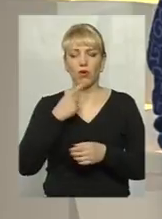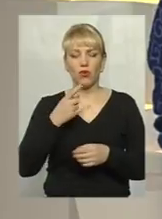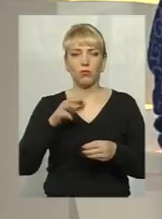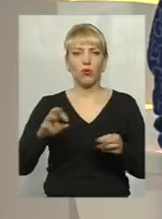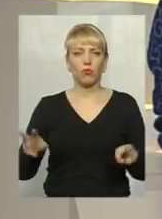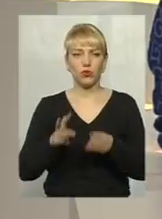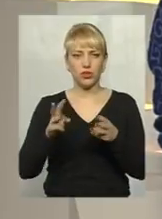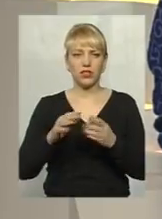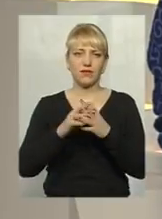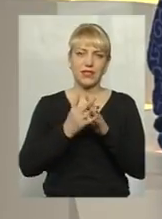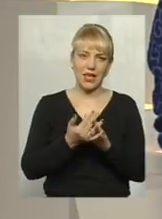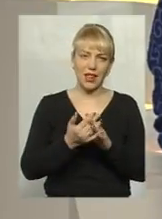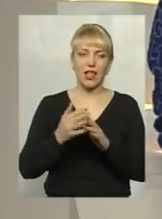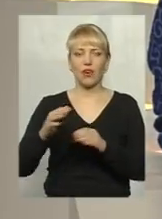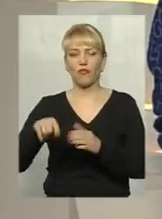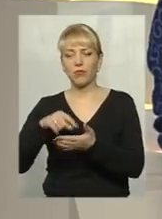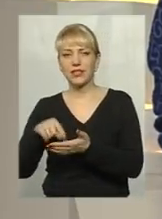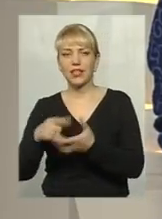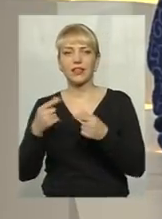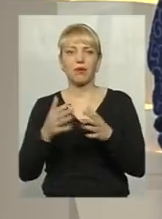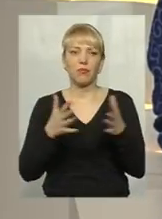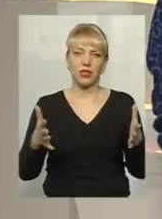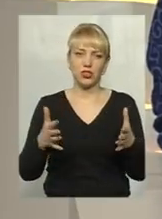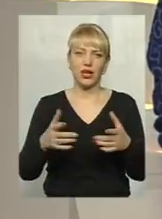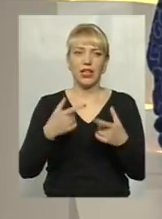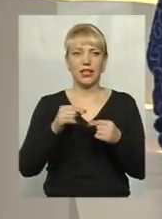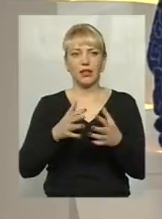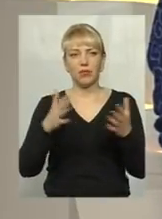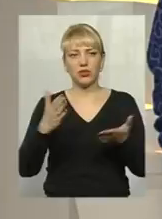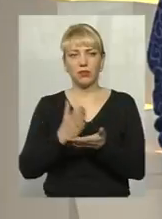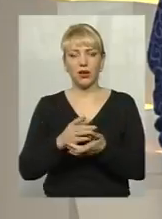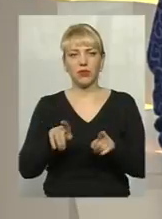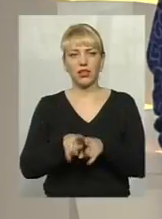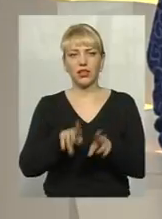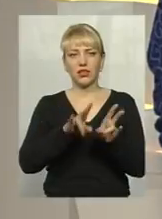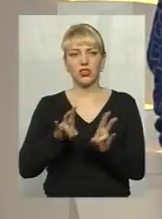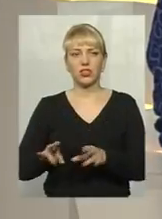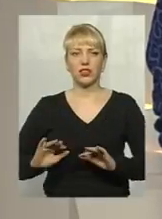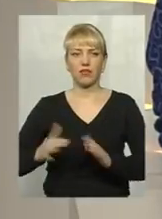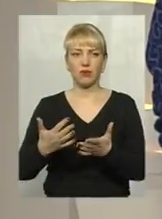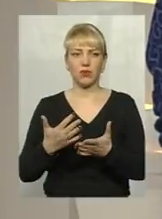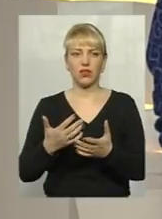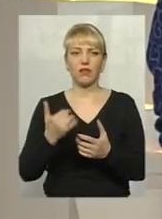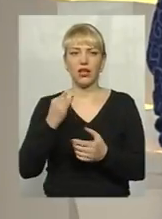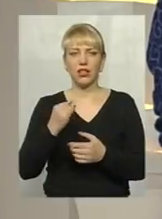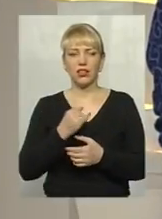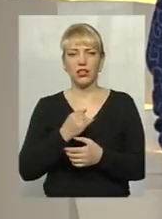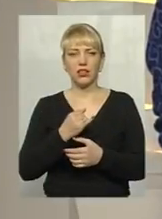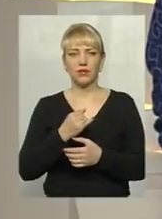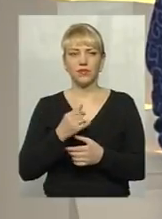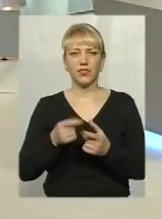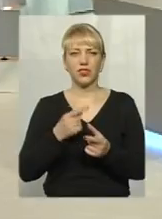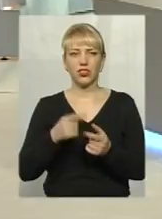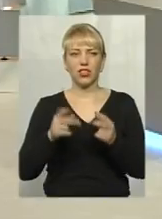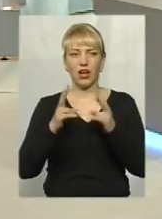в селах, містах, де більше. Де більше маємо таких нещасних випадків? Чи